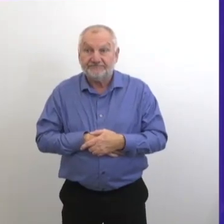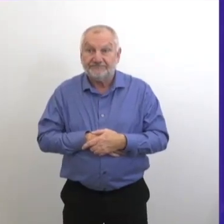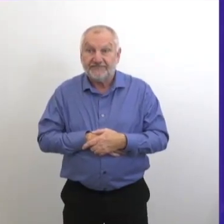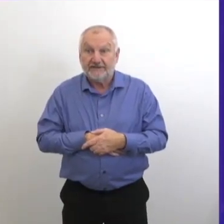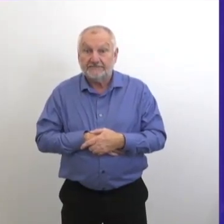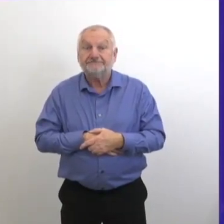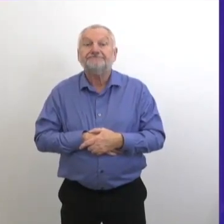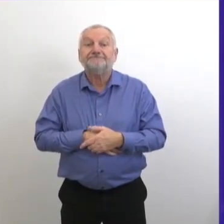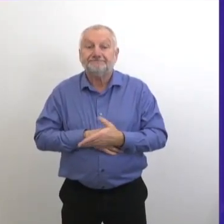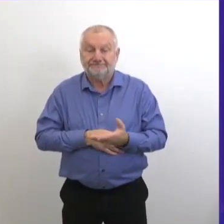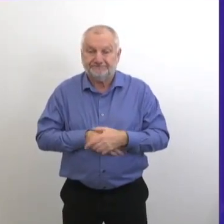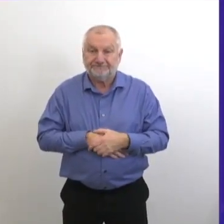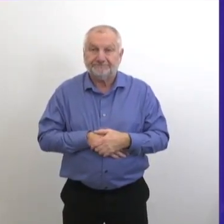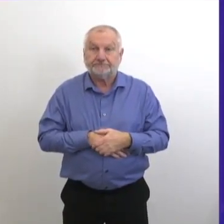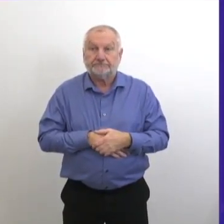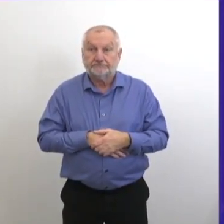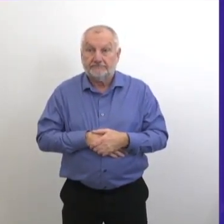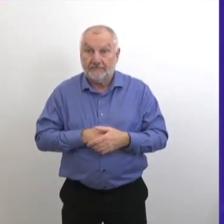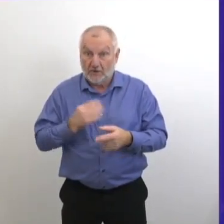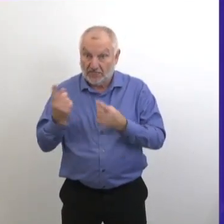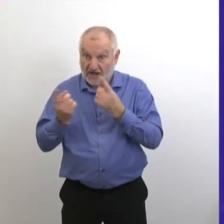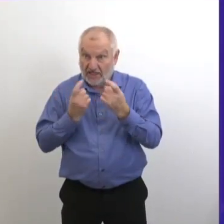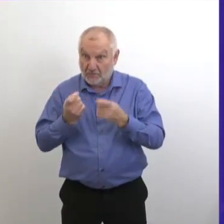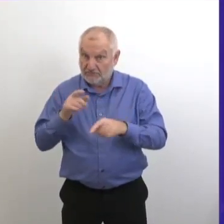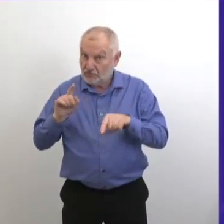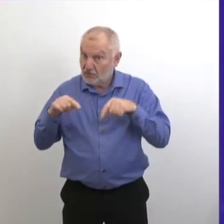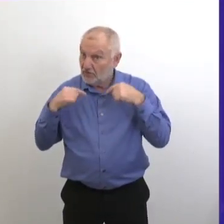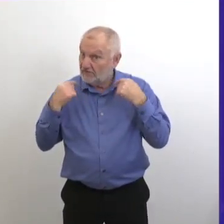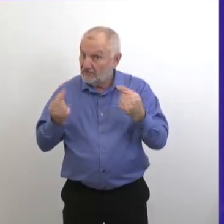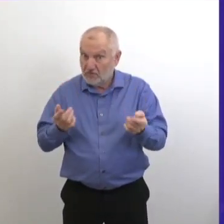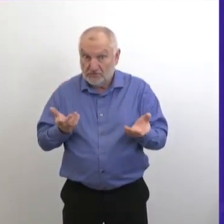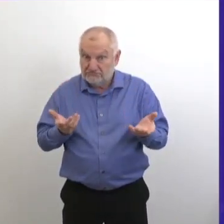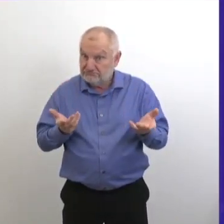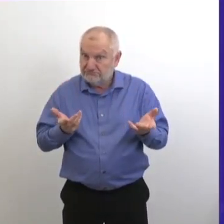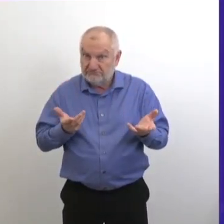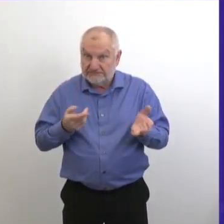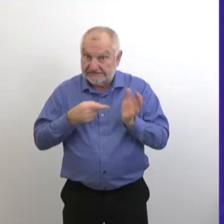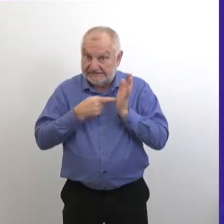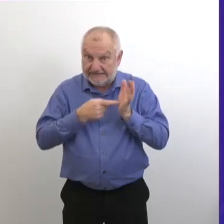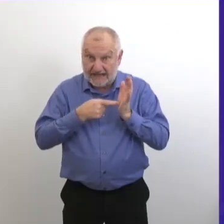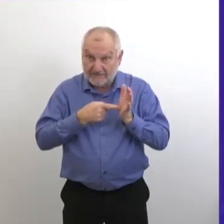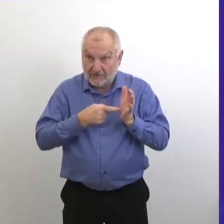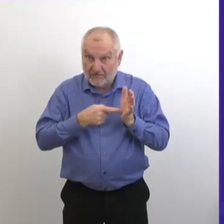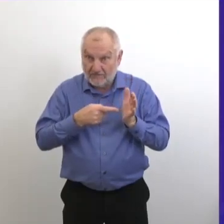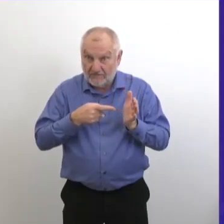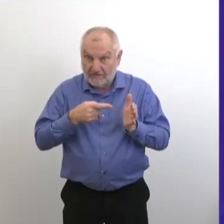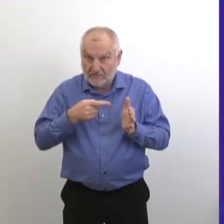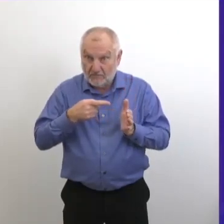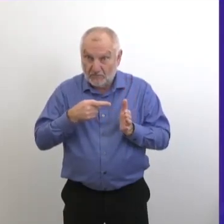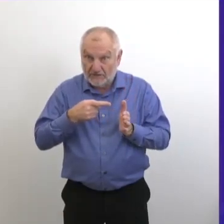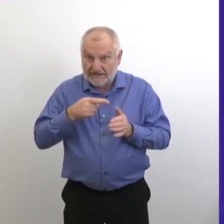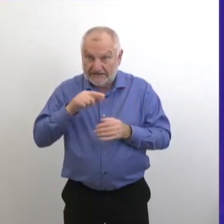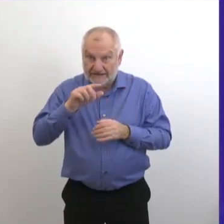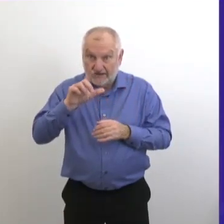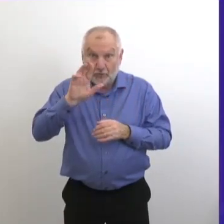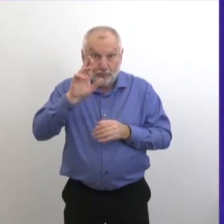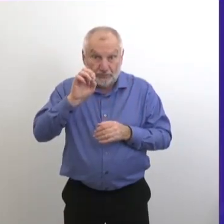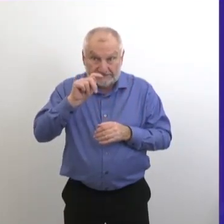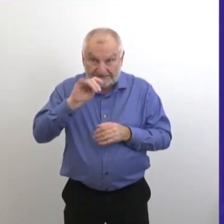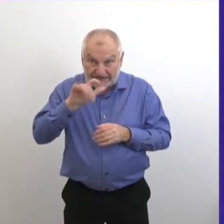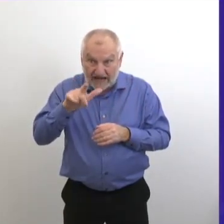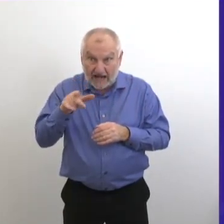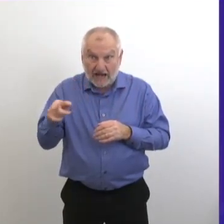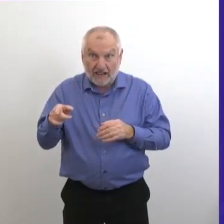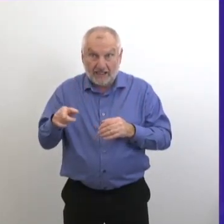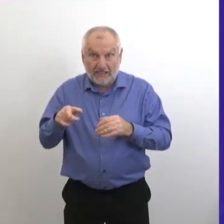C'est une question que l'on reçoit depuis le début en ce qui concerne les files d'attente dans les magasins et